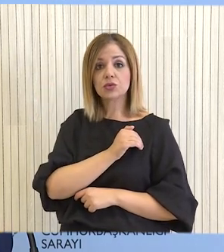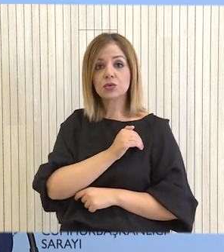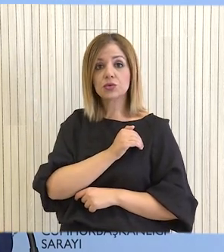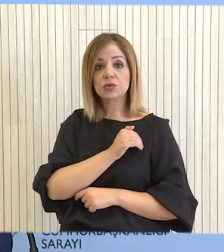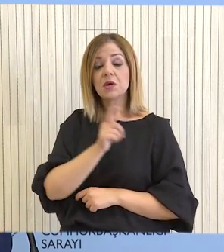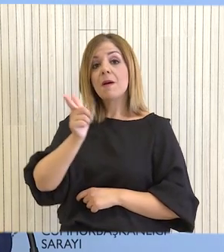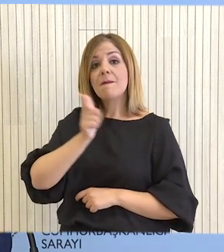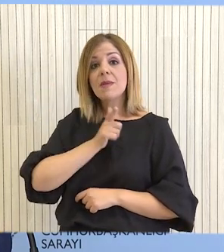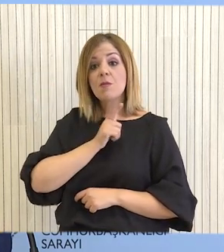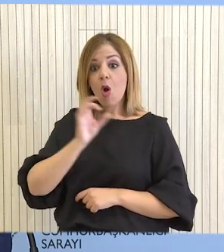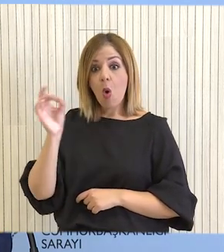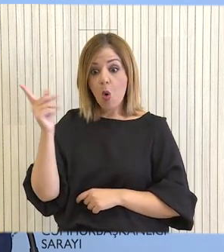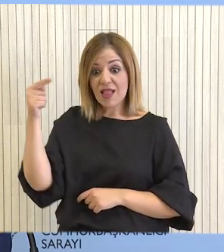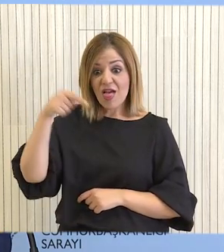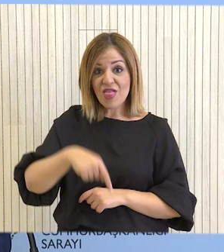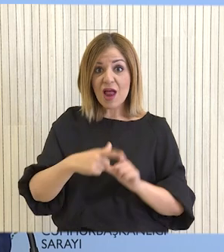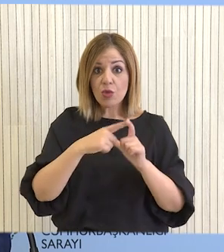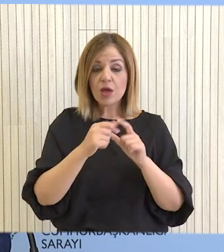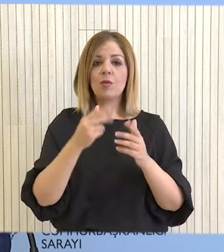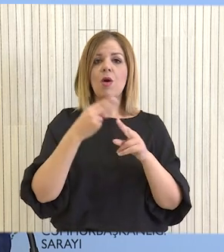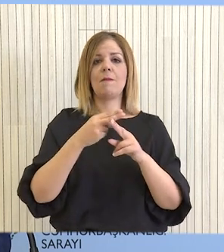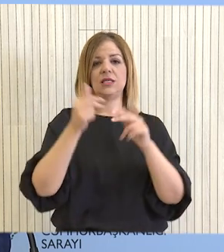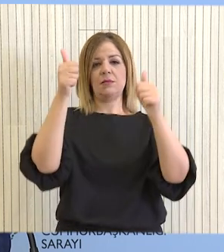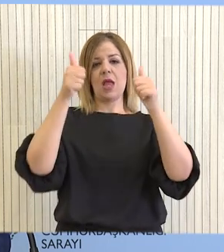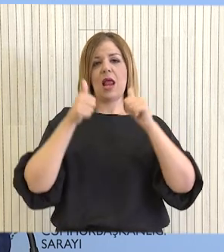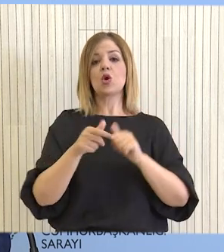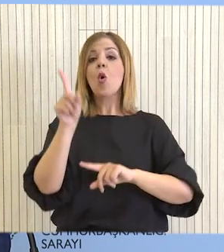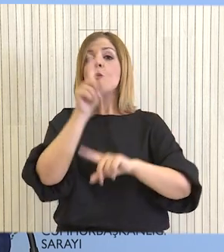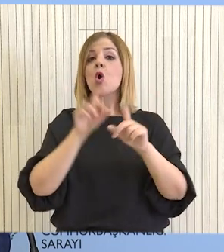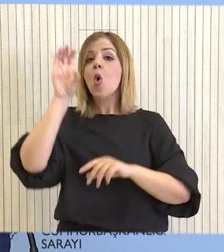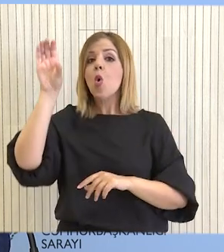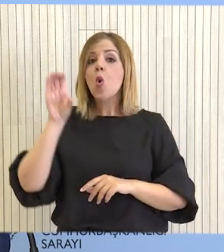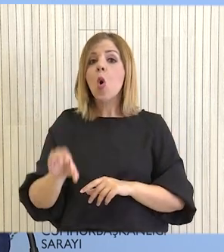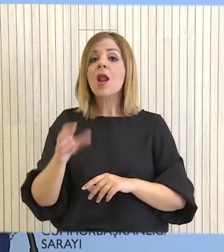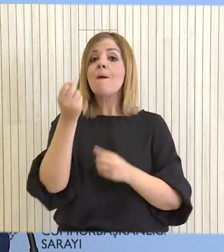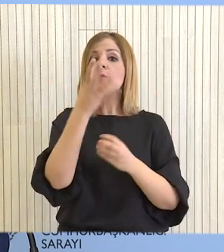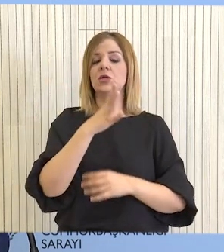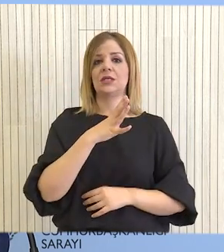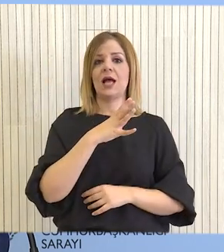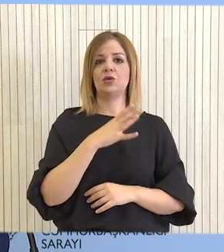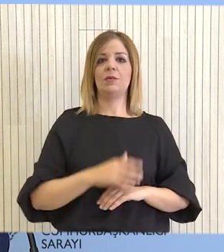Και αναμένουμε μόλις έρθουν στην Κύπρο να υπάρξει επίσημη ενημέρωση και ανακοίνωση από ποιο κράτος θα πρόεδρει.